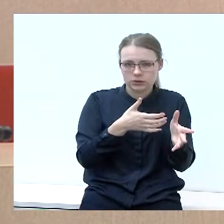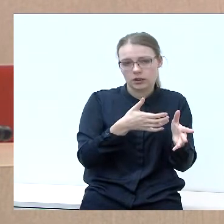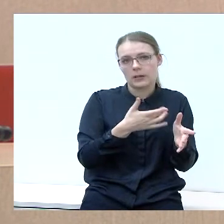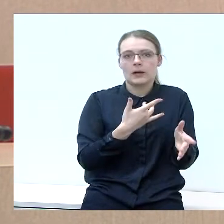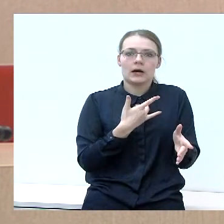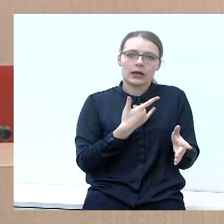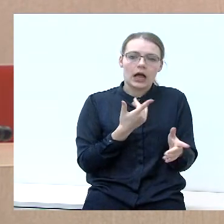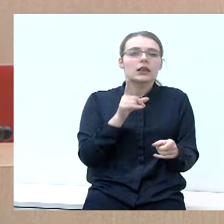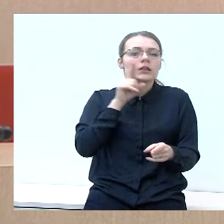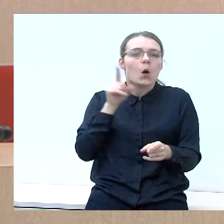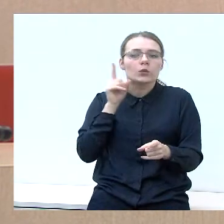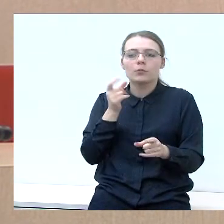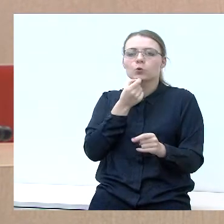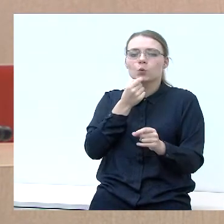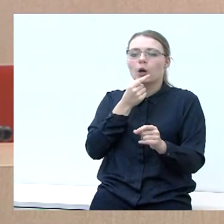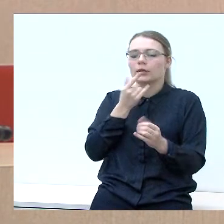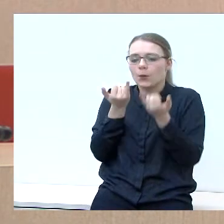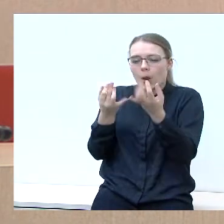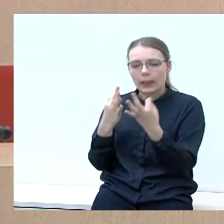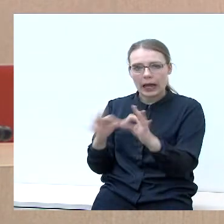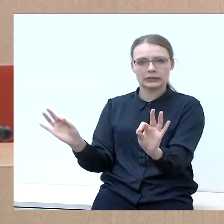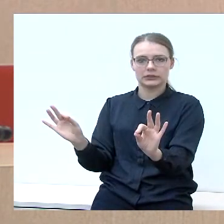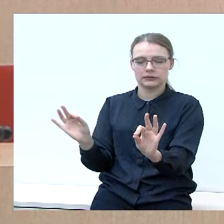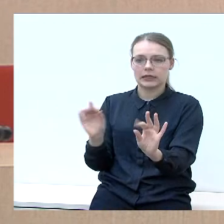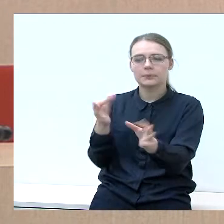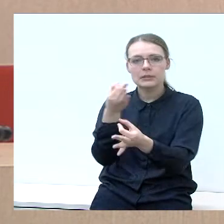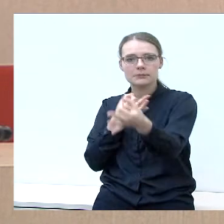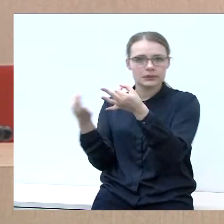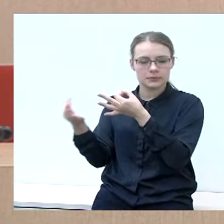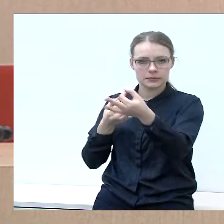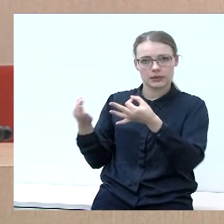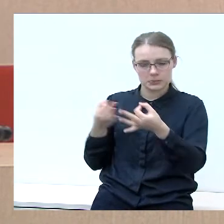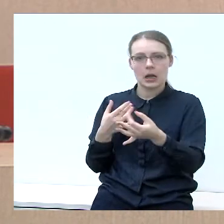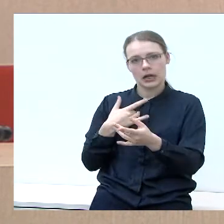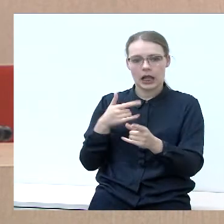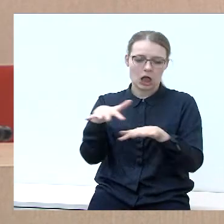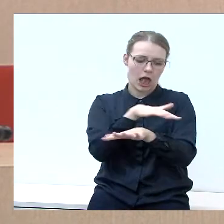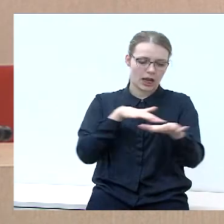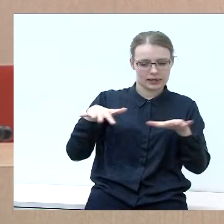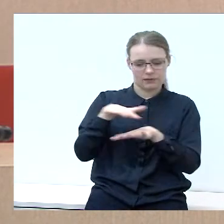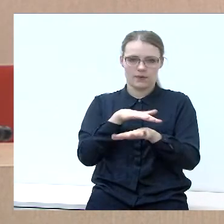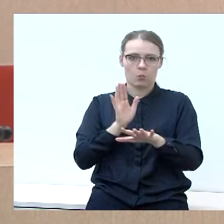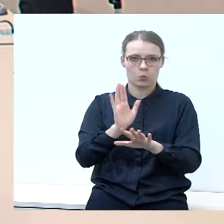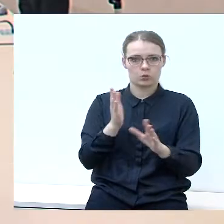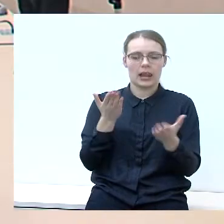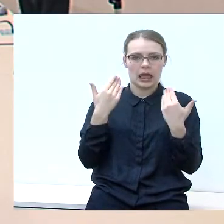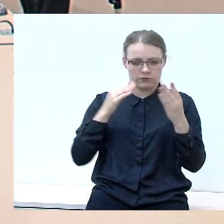reikėtų jaunimui duoti laisvės ir pasisakymų. Tai gal būtų tas erdivė jaunimui laisvą.